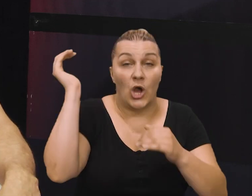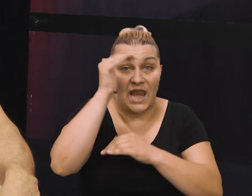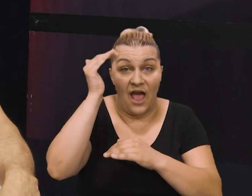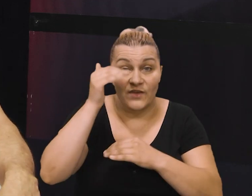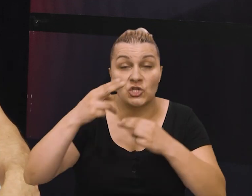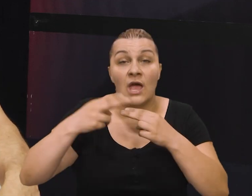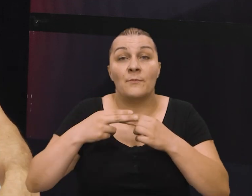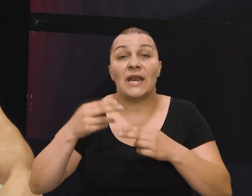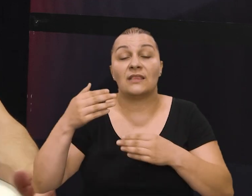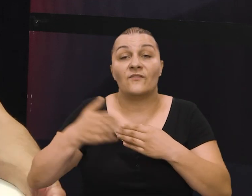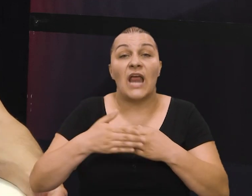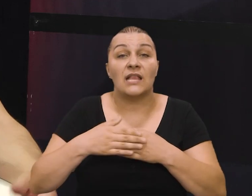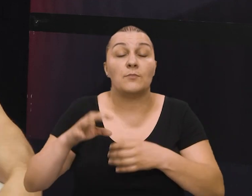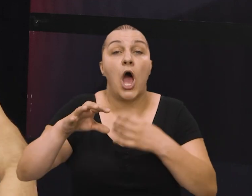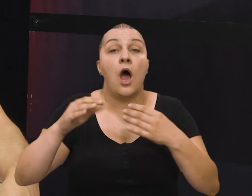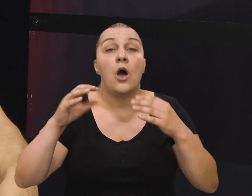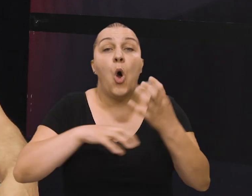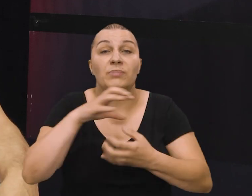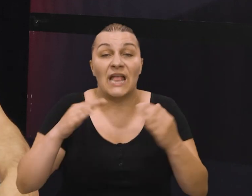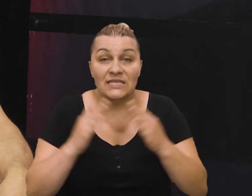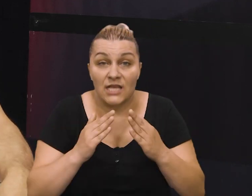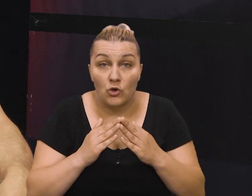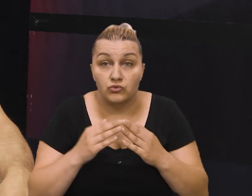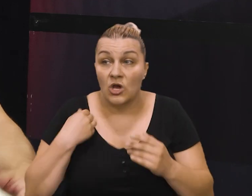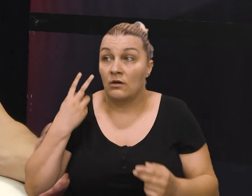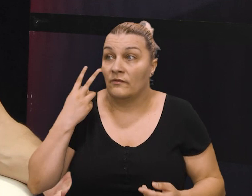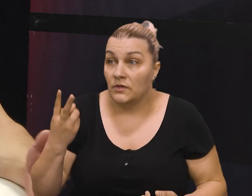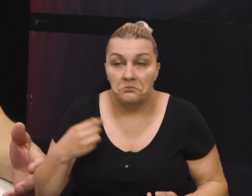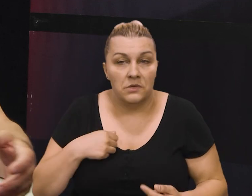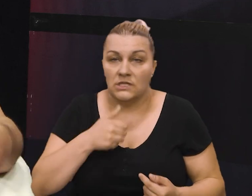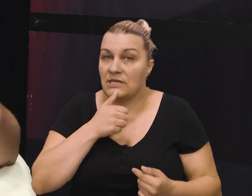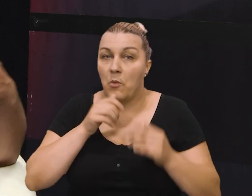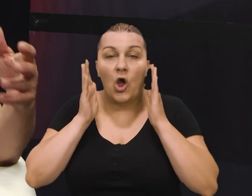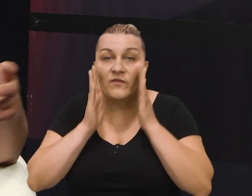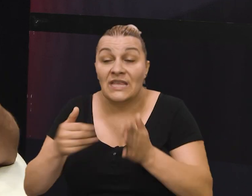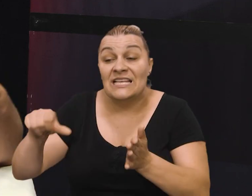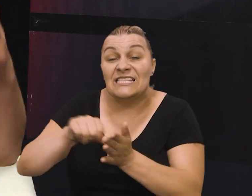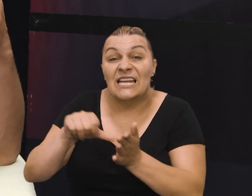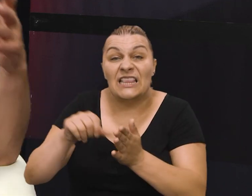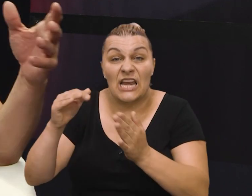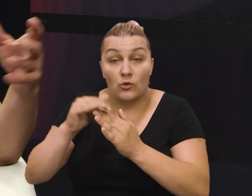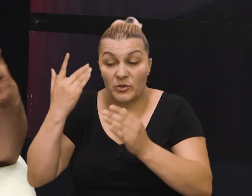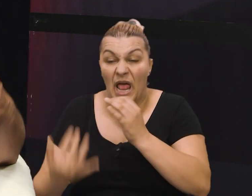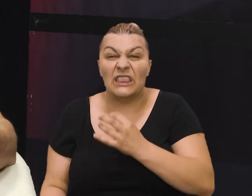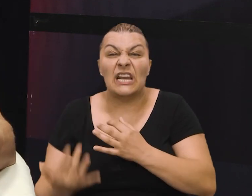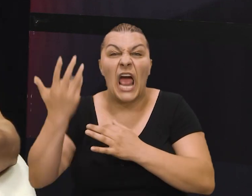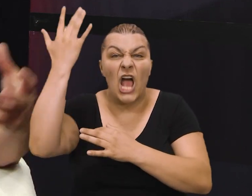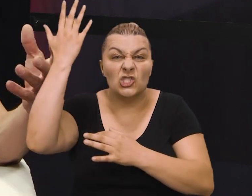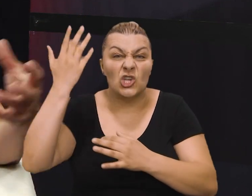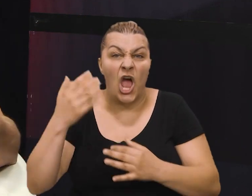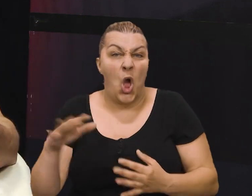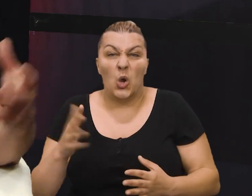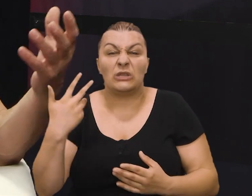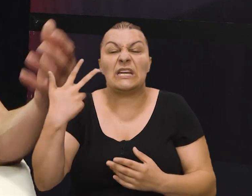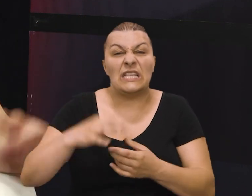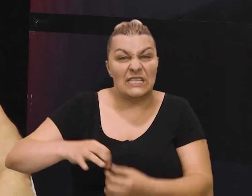petoga na večer pred brak do obiteljske kuće i nisam mogao vjerovati to je iz sredine kuće narasla drača debljine